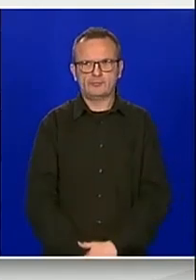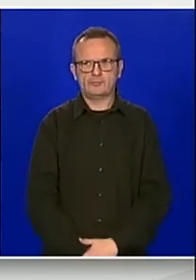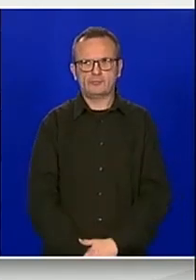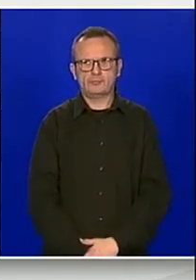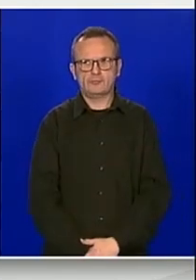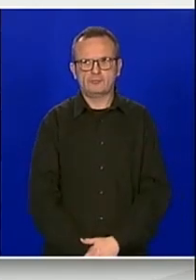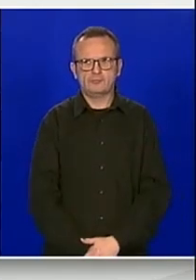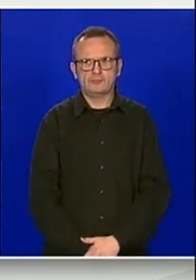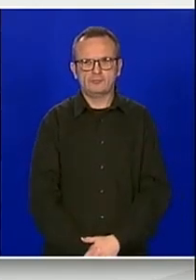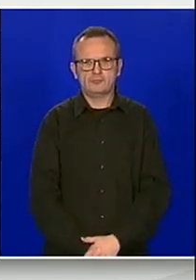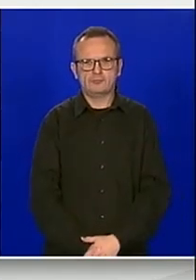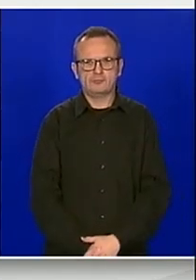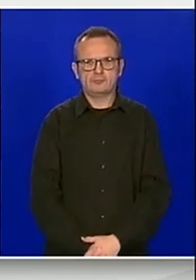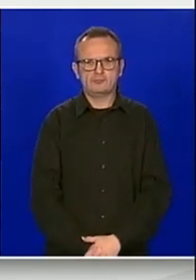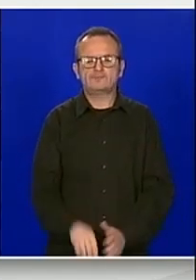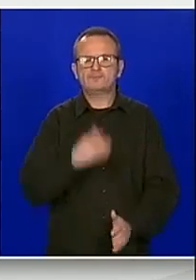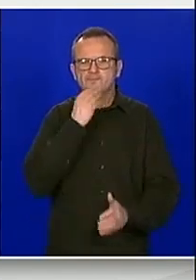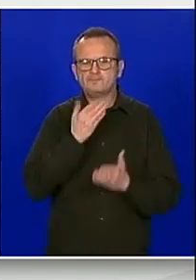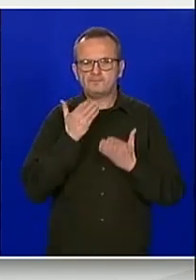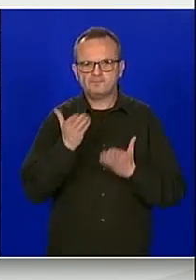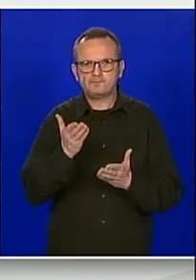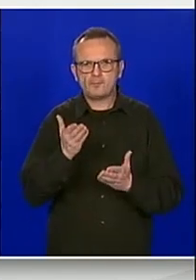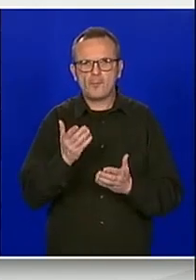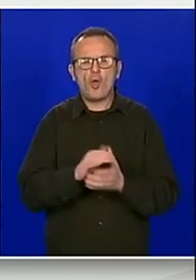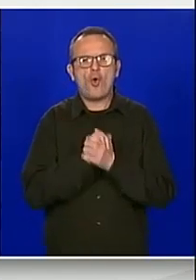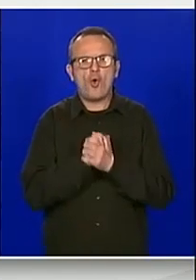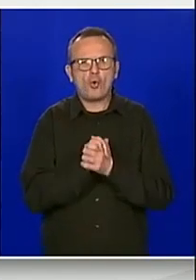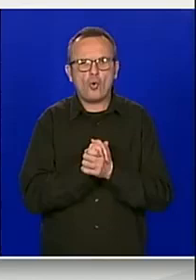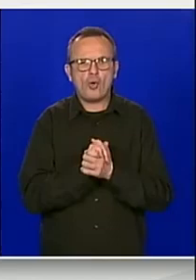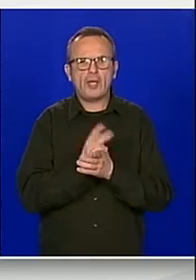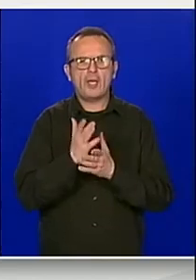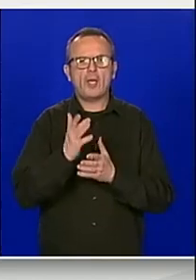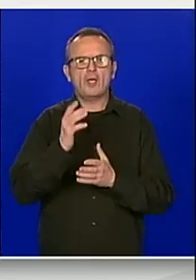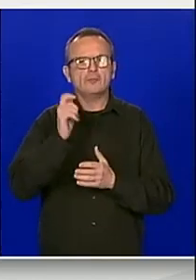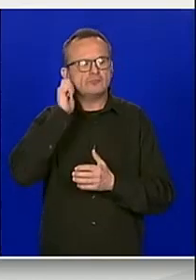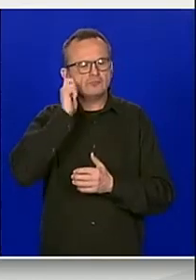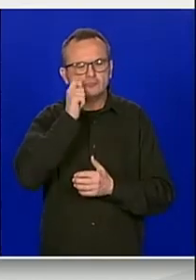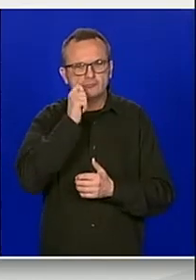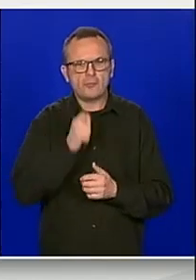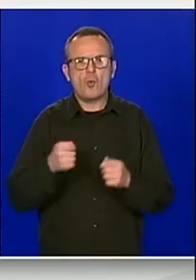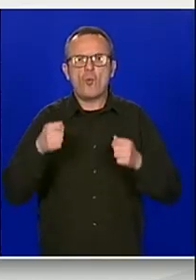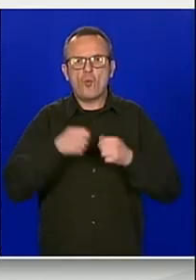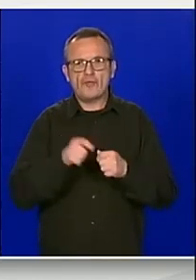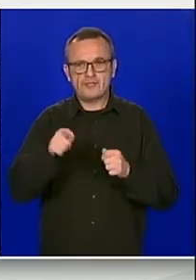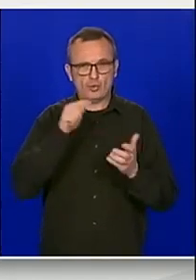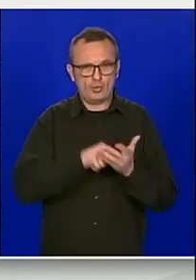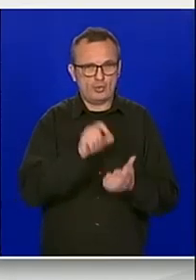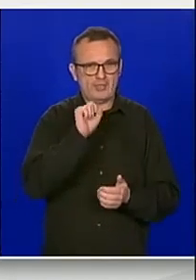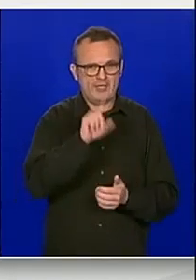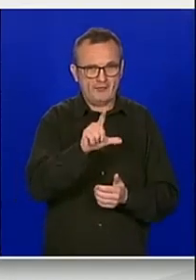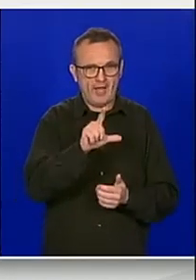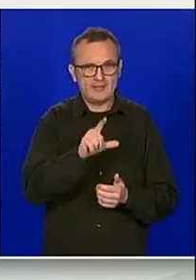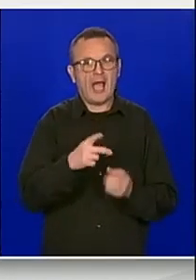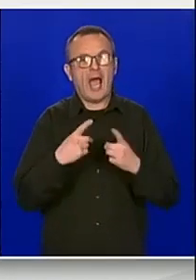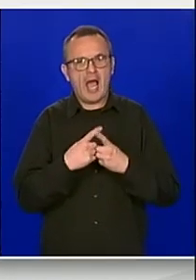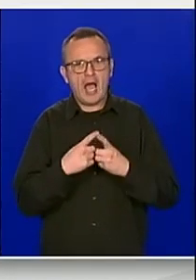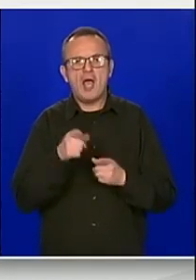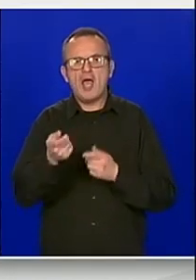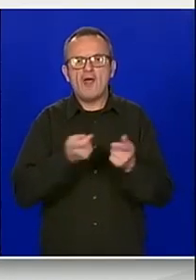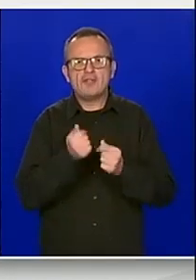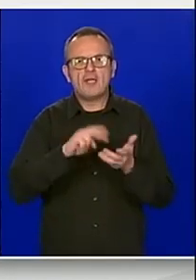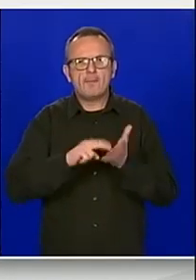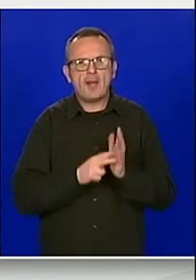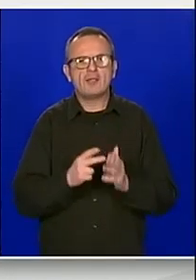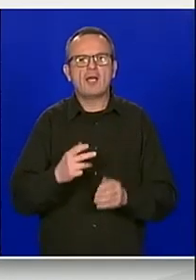Hvala gospodine predsjedniče, poštovane kolegice, poštovani kolege, vezano za točku 12 stava financijskim planom Hrvatskog